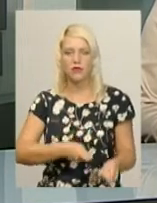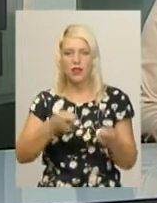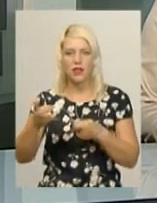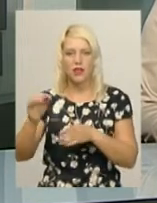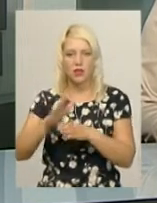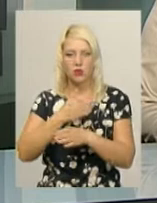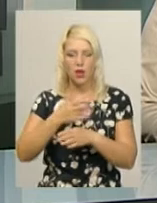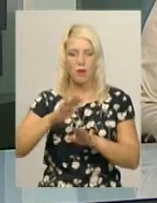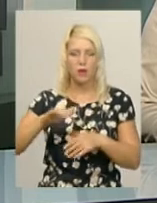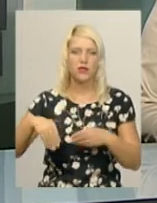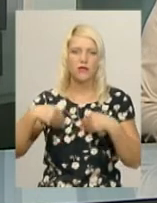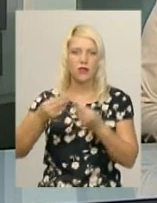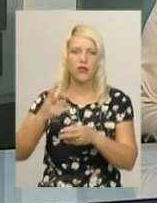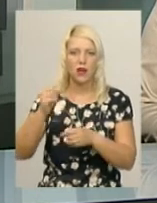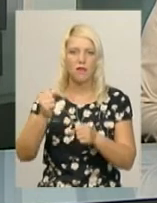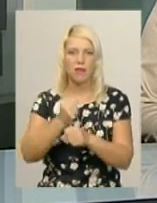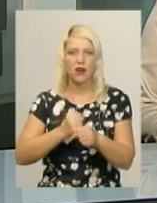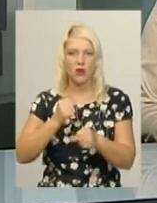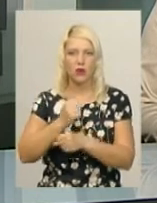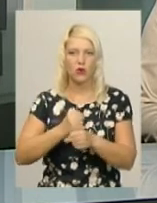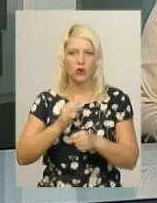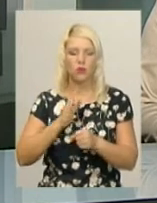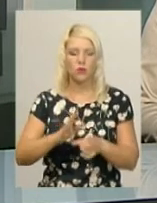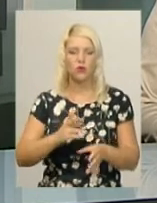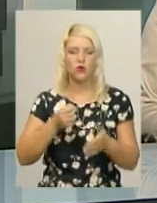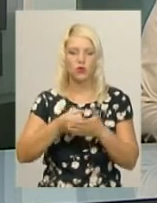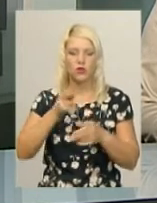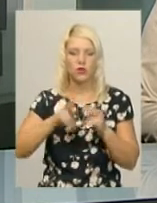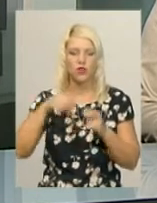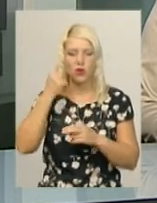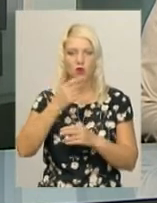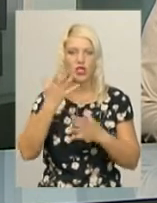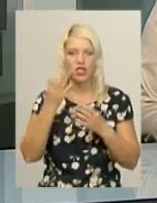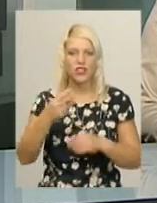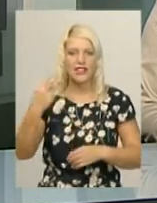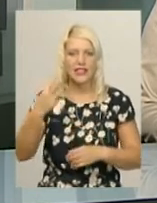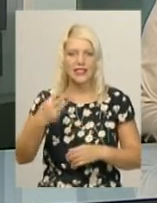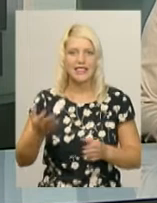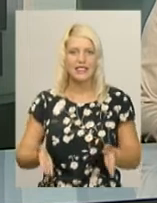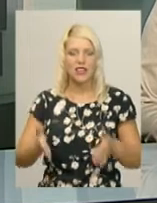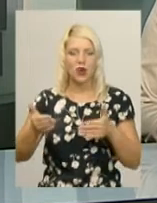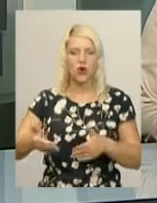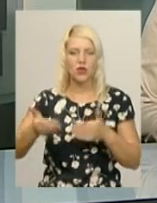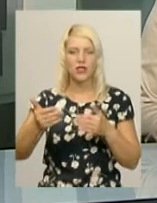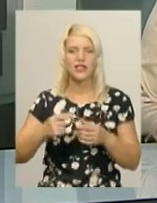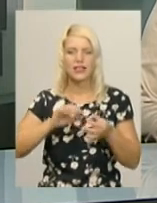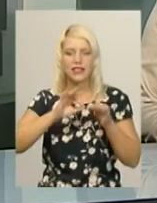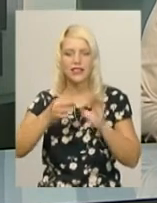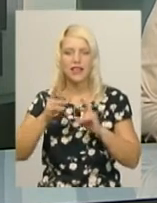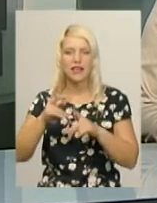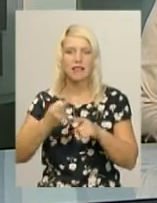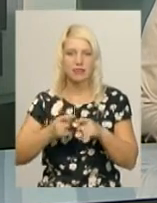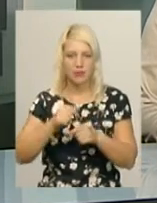переробку. До кінця року у Хмельницькому мають встановити ще 30 таких баків. Детальніше про те, як працюють контейнери для збору скла,